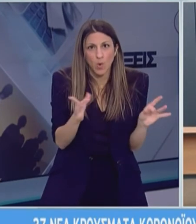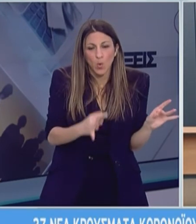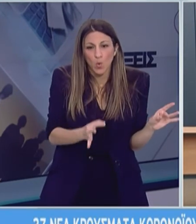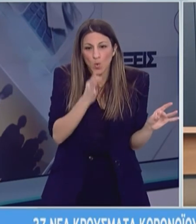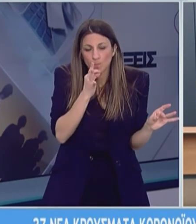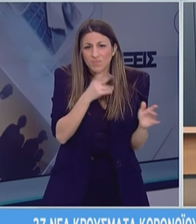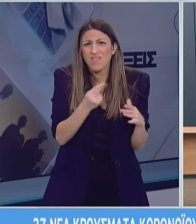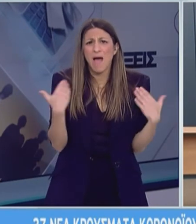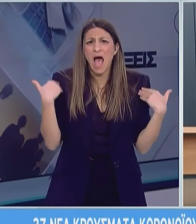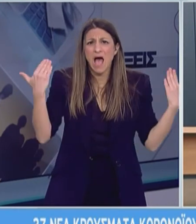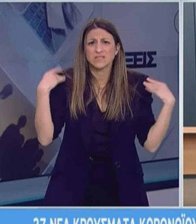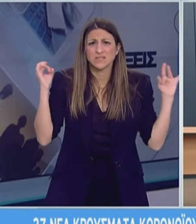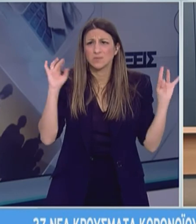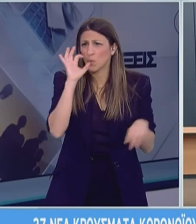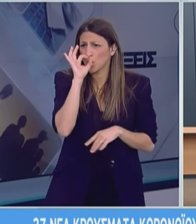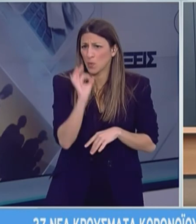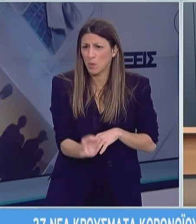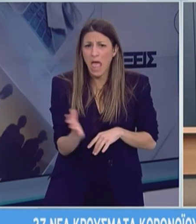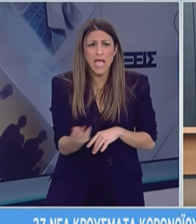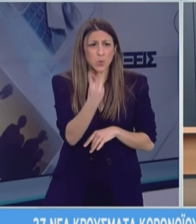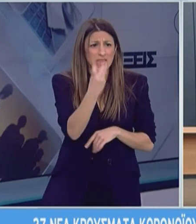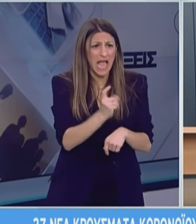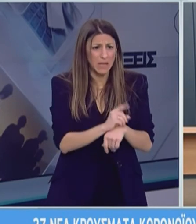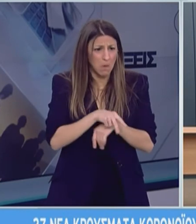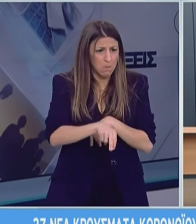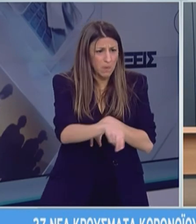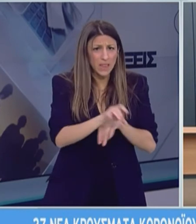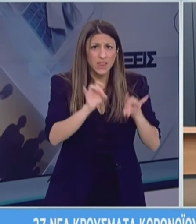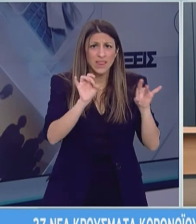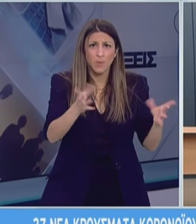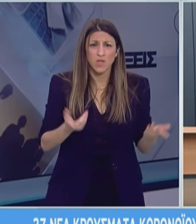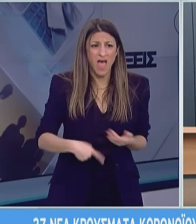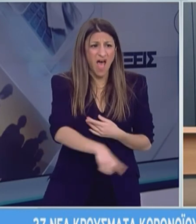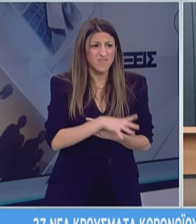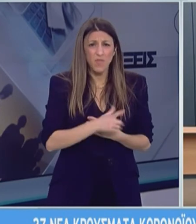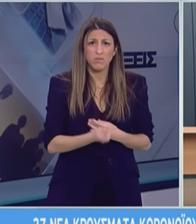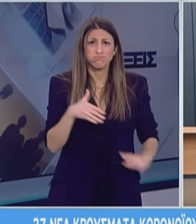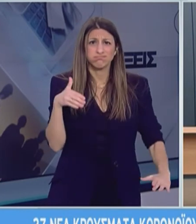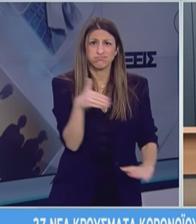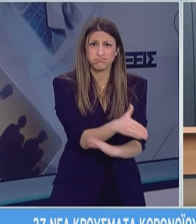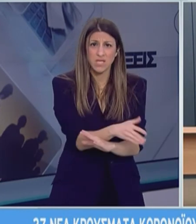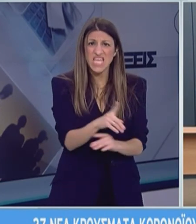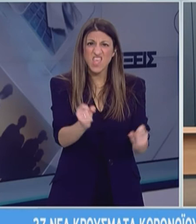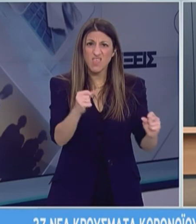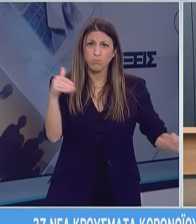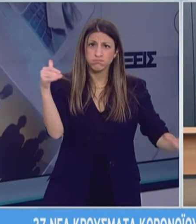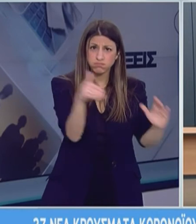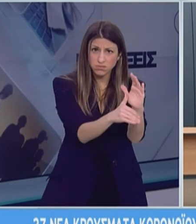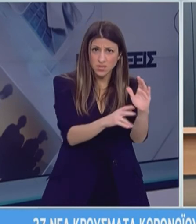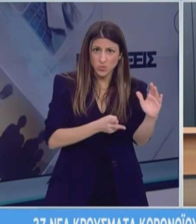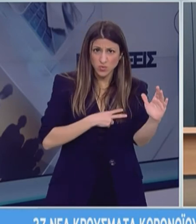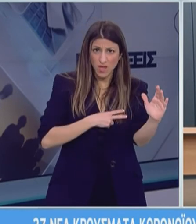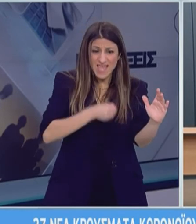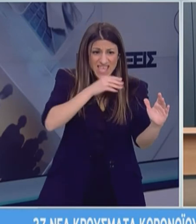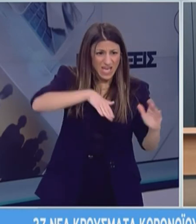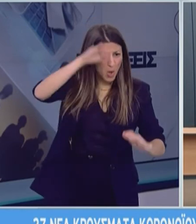σωματικής άσκησης, έστω και ενός σημειώρου καθημερινού περπατήματος, σας προβληματίζει. Δεν θα προκαλέσει πτώση των δικτών υγείας του πληθυσμού